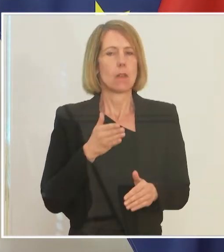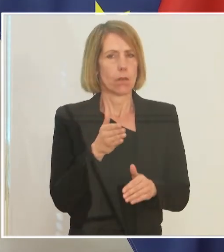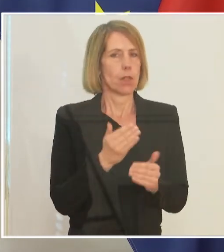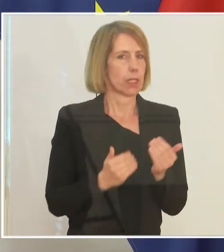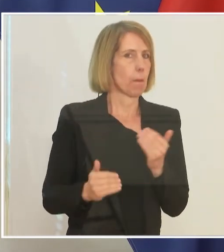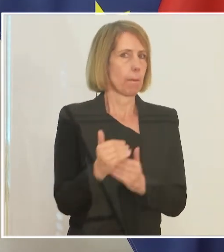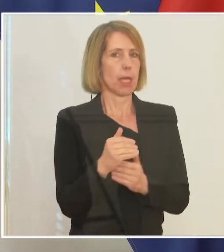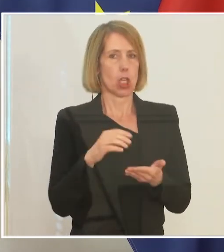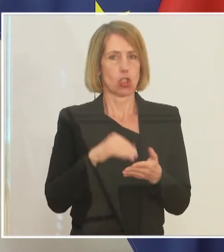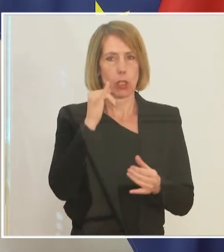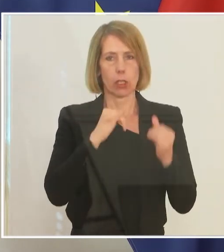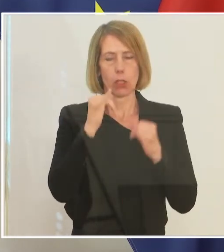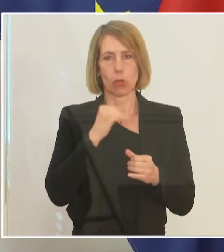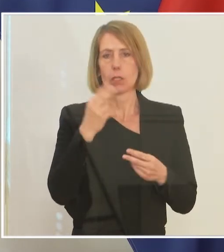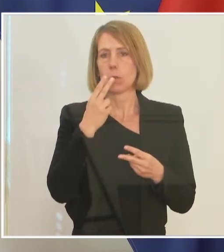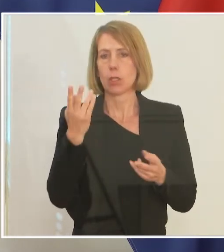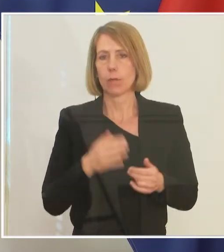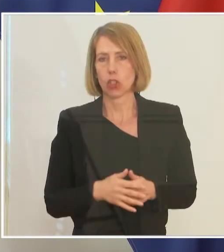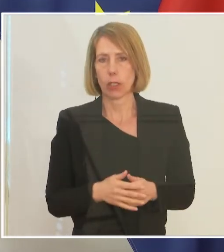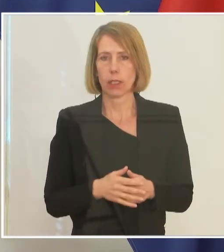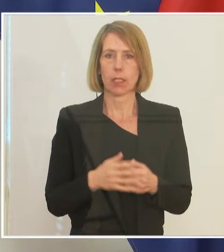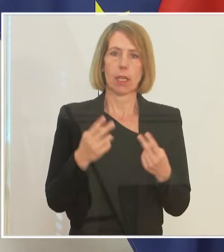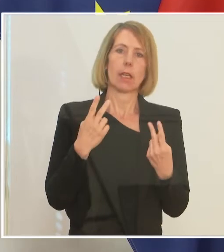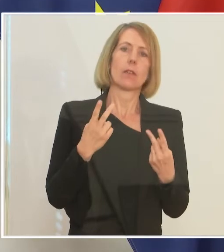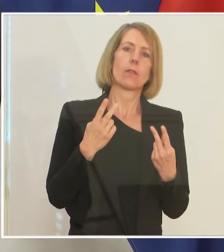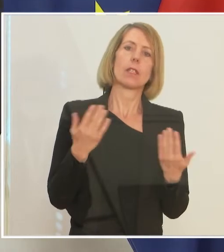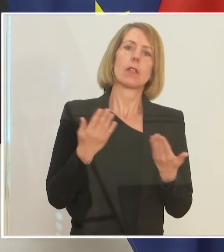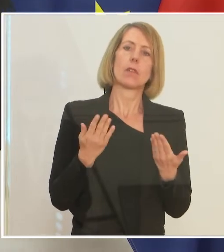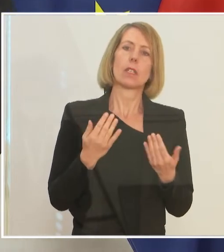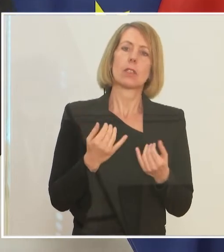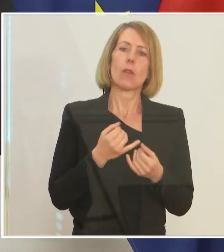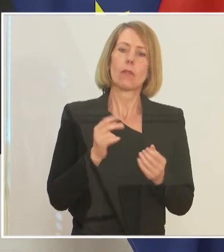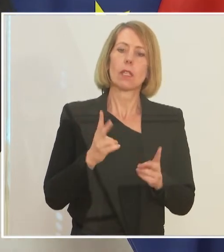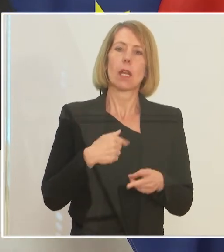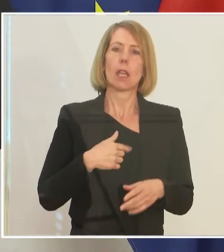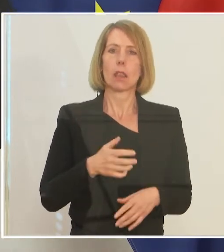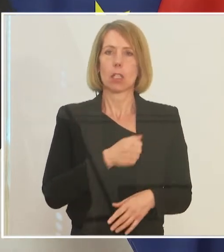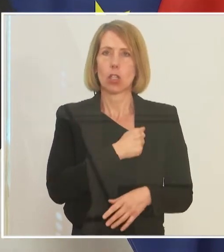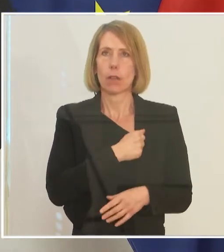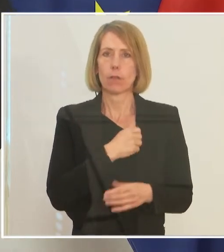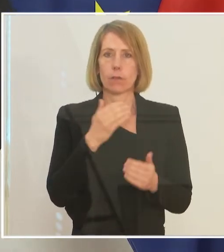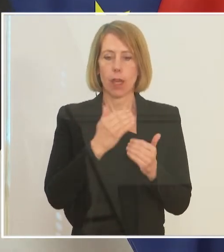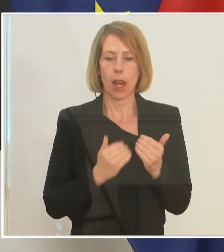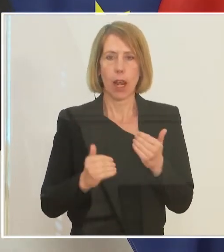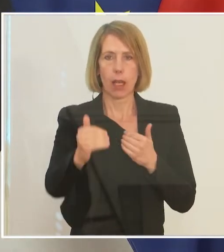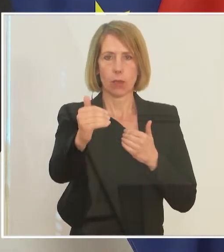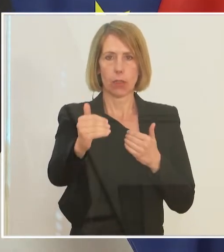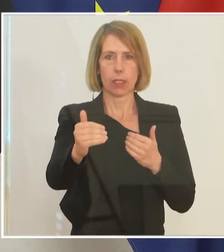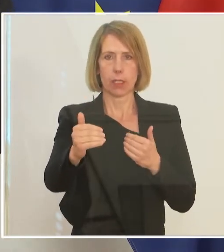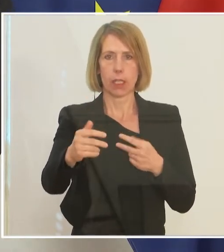Städtetourismus kommen. Also das Wesentliche ist daran, wie gelingt es mir, langfristige